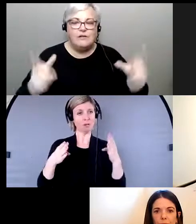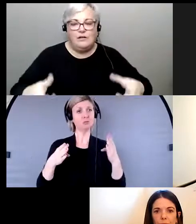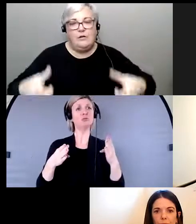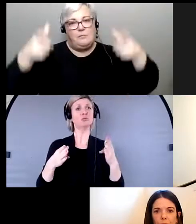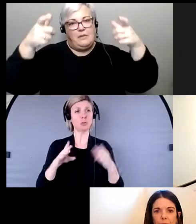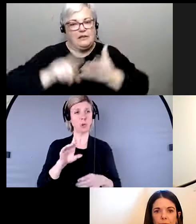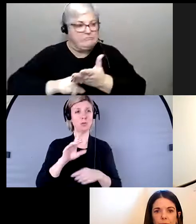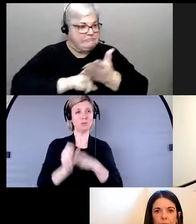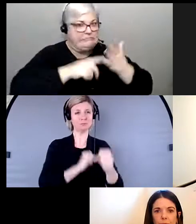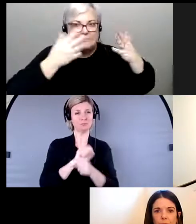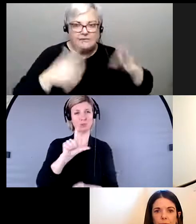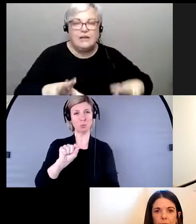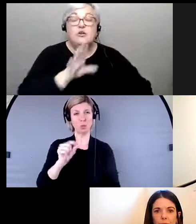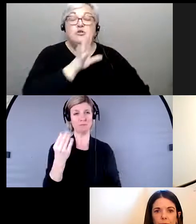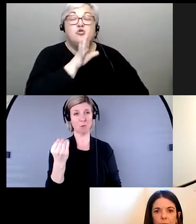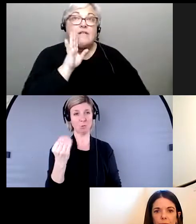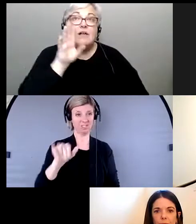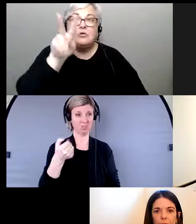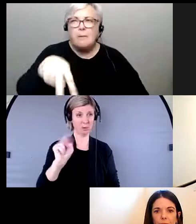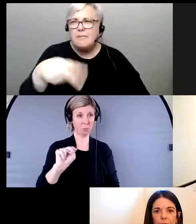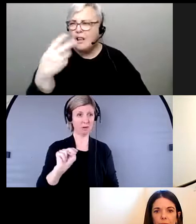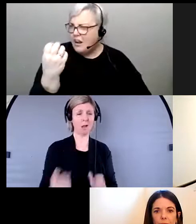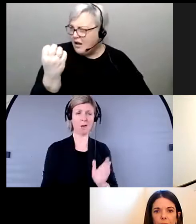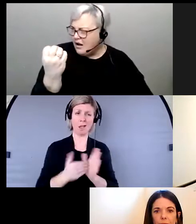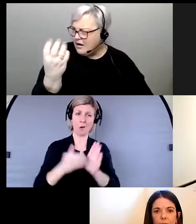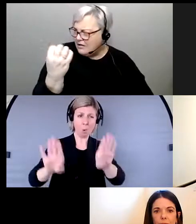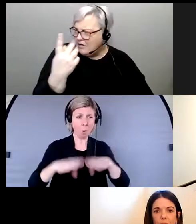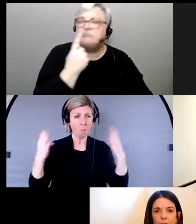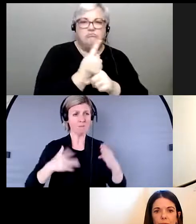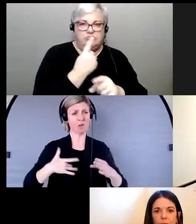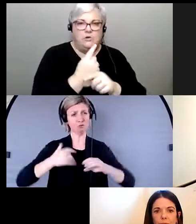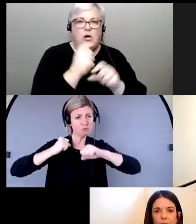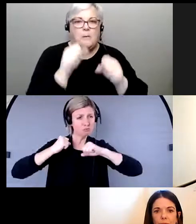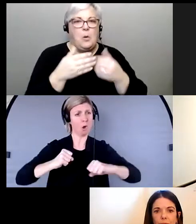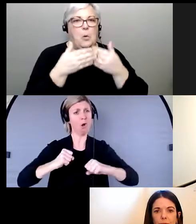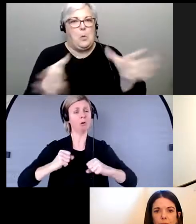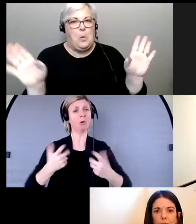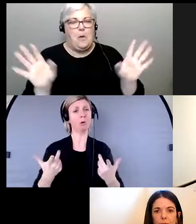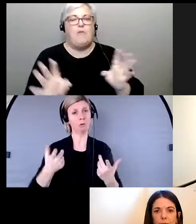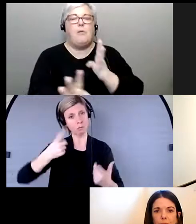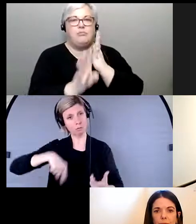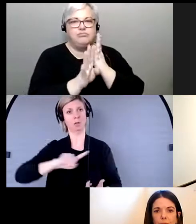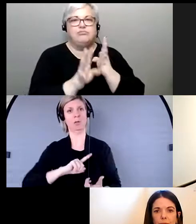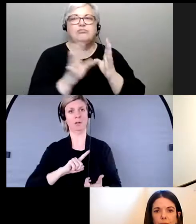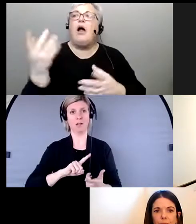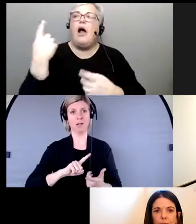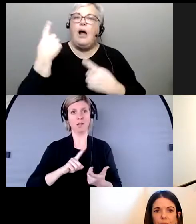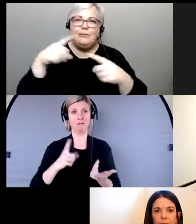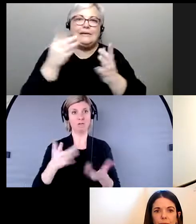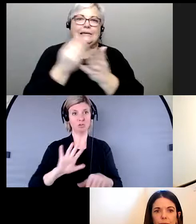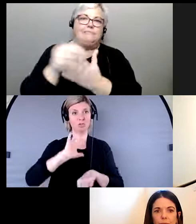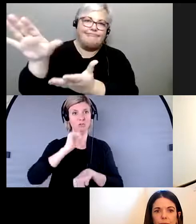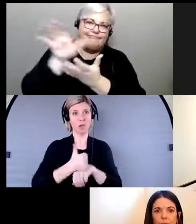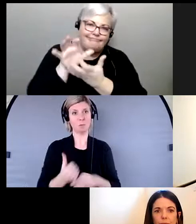et en janvier 2014, nous avons pu rouvrir. Nous avons reçu du financement supplémentaire